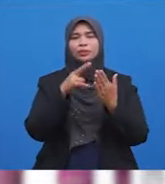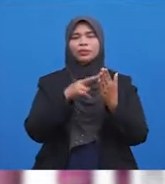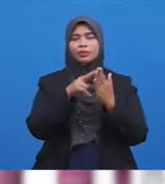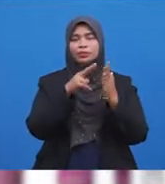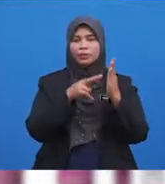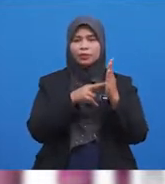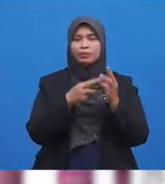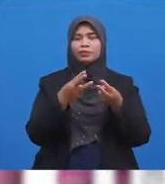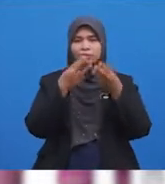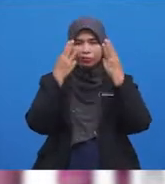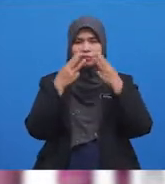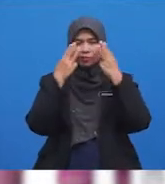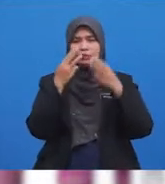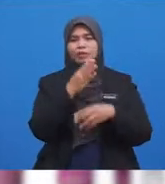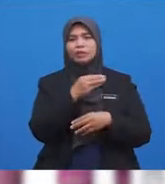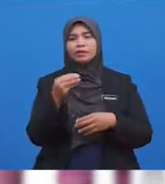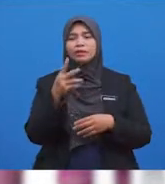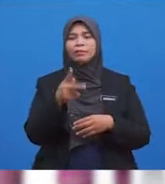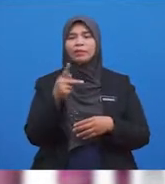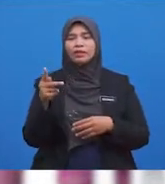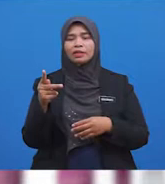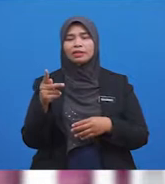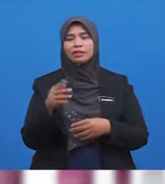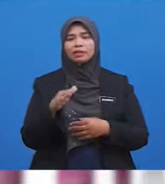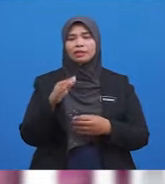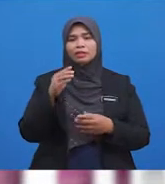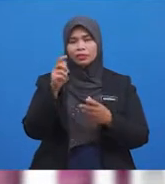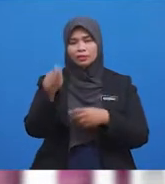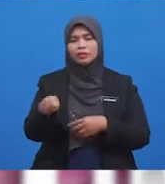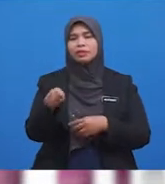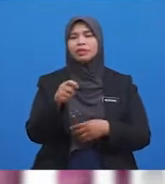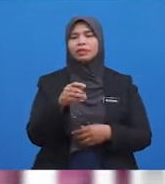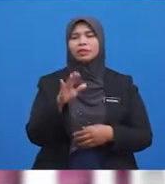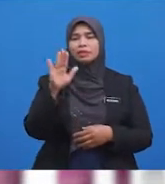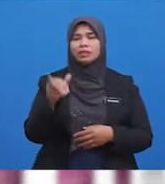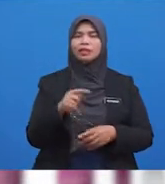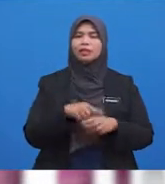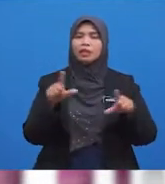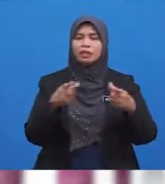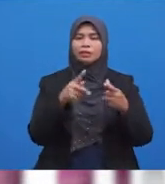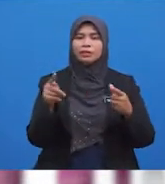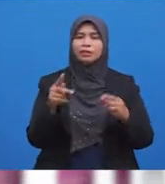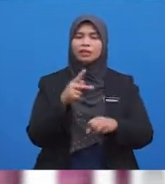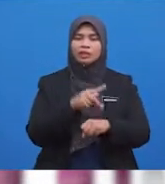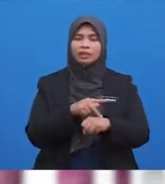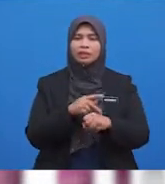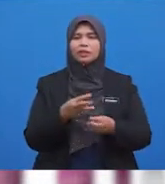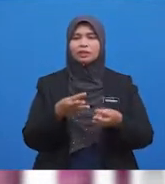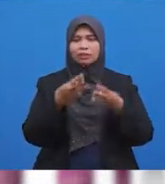Rukun Wuduk Dan Perkara Perkara Sunat Yang Dilakukan